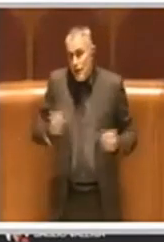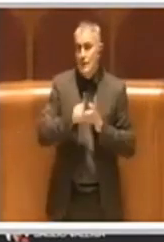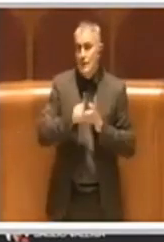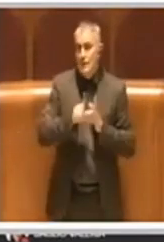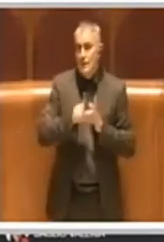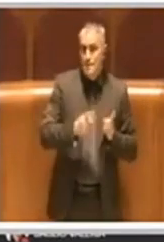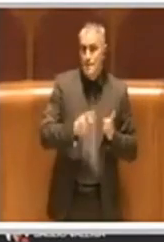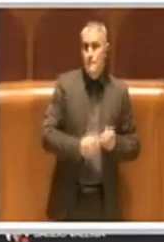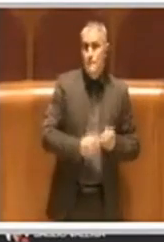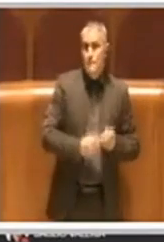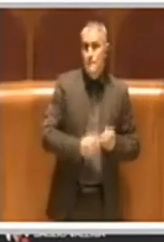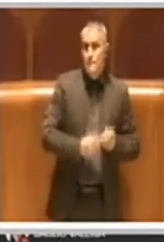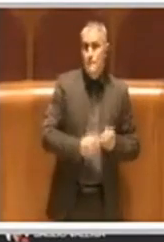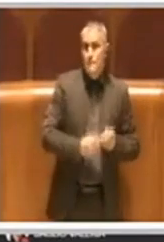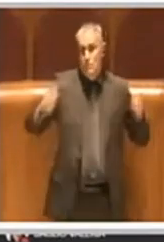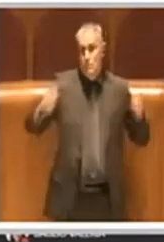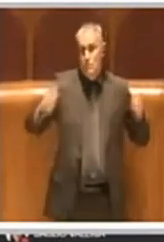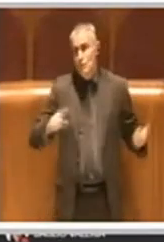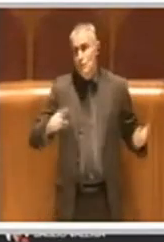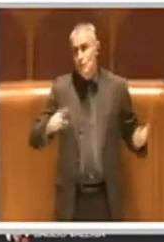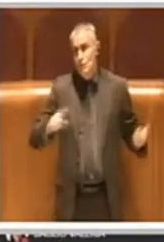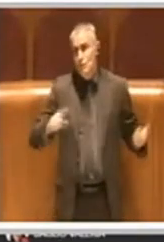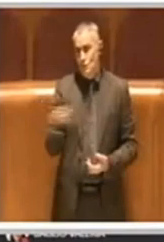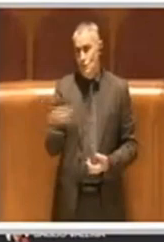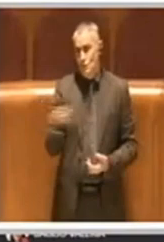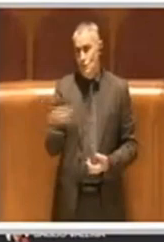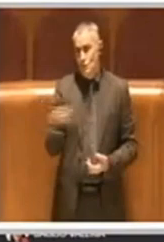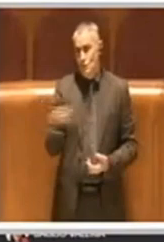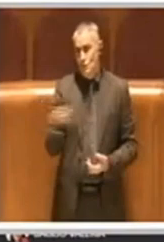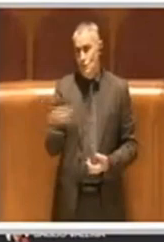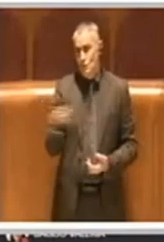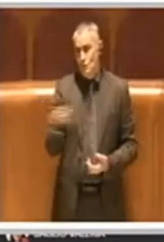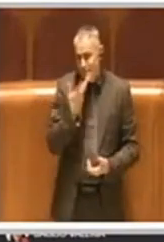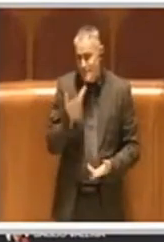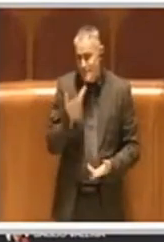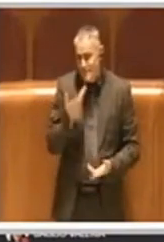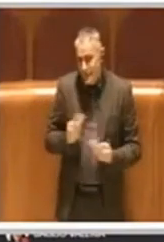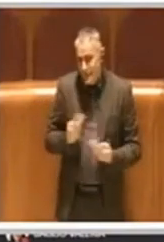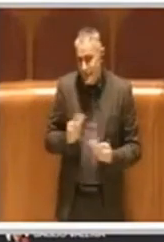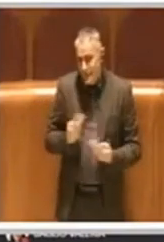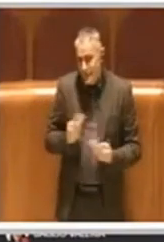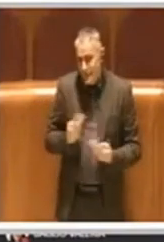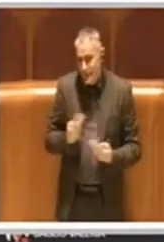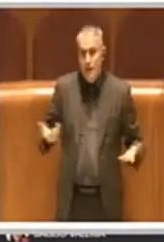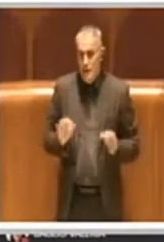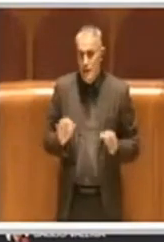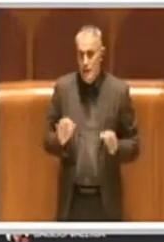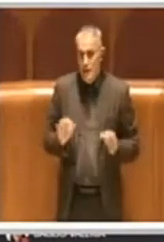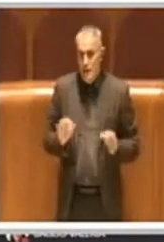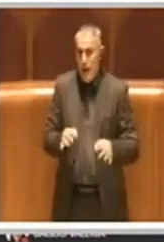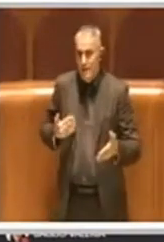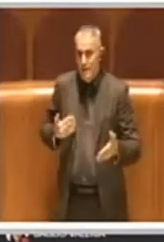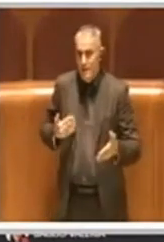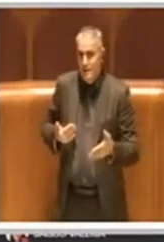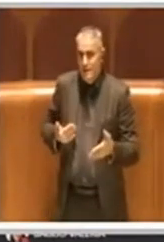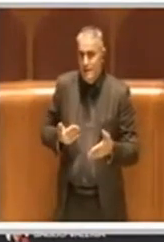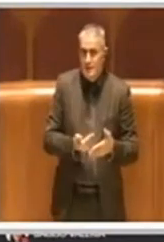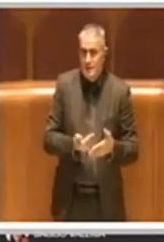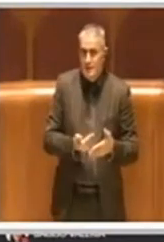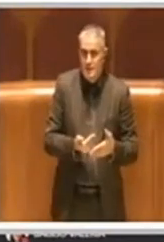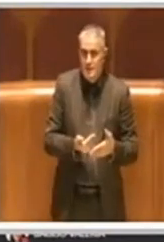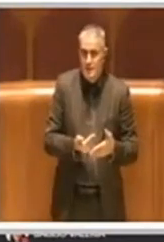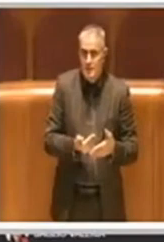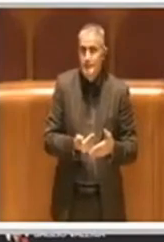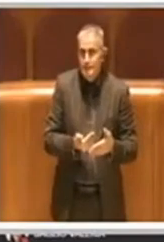desiderabile da parte di tutti ma ecco ripeto siamo arrivati ad